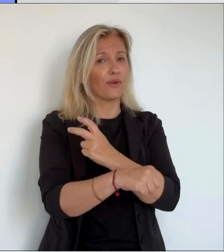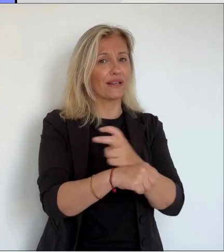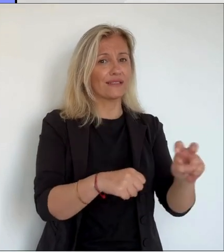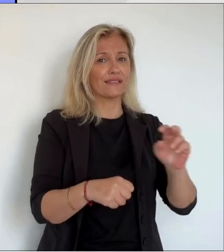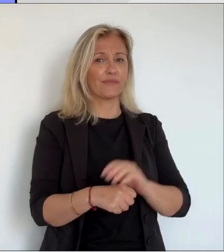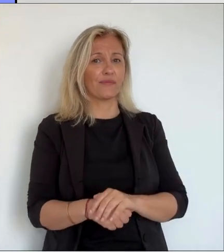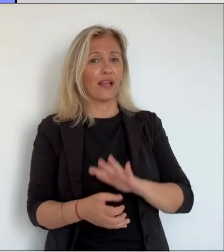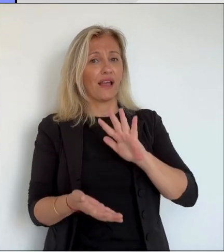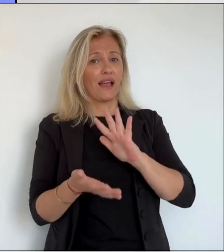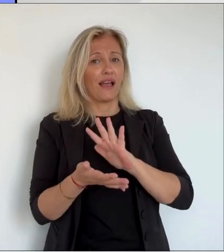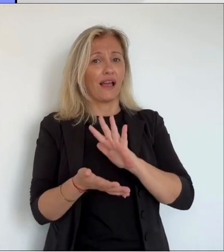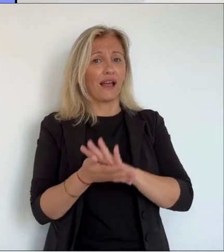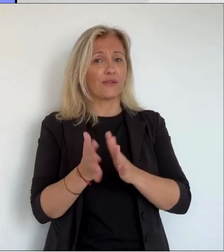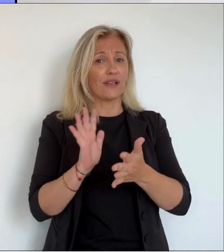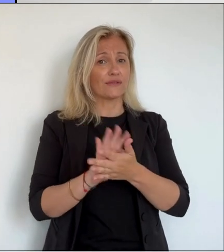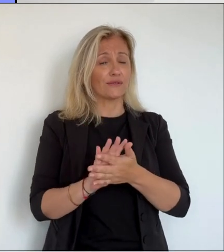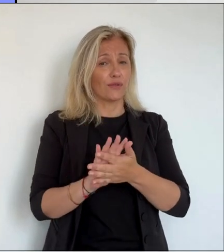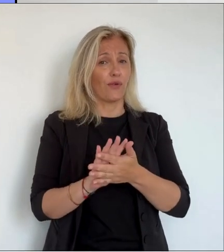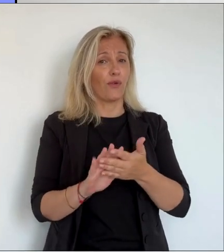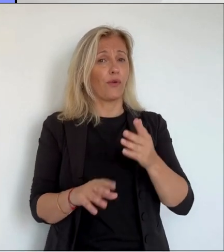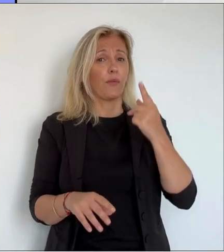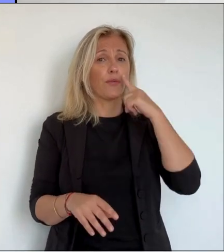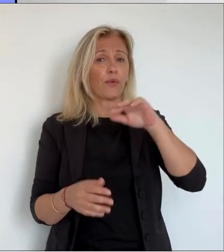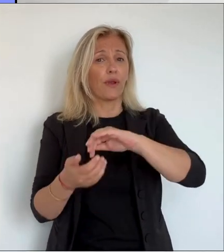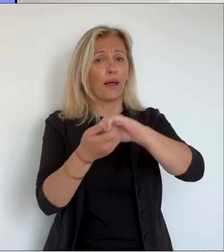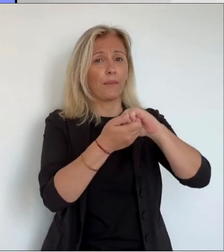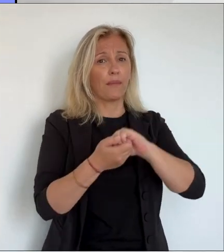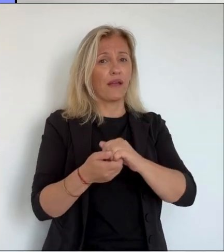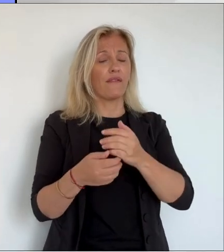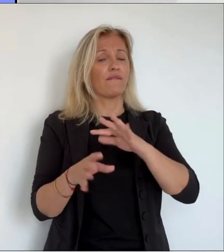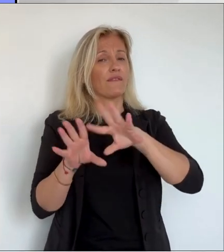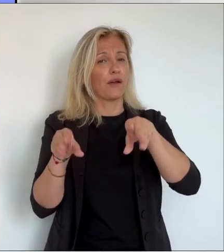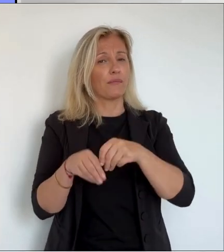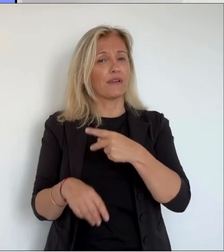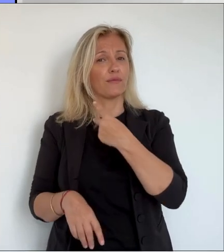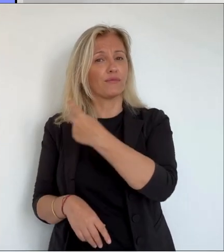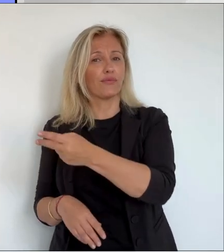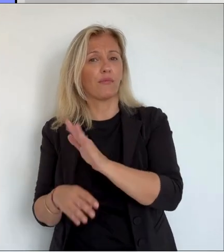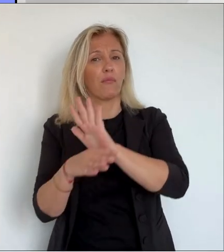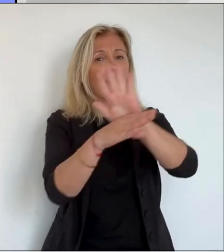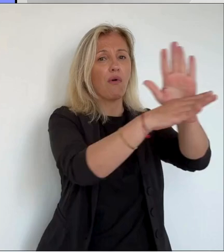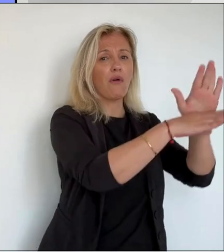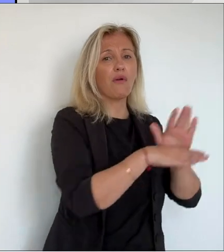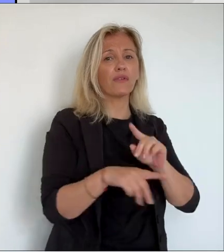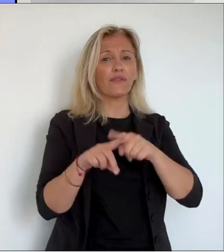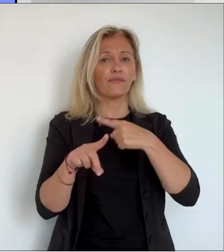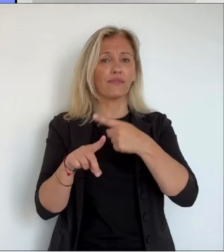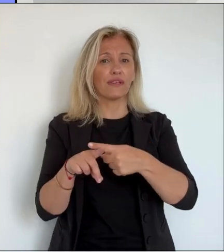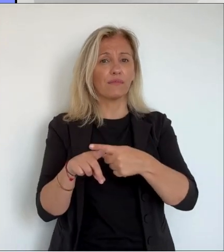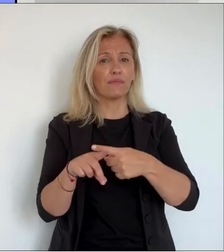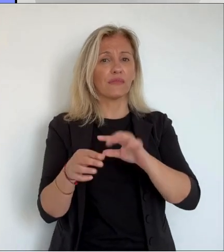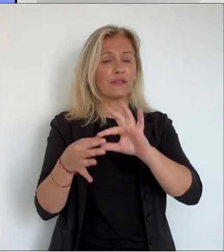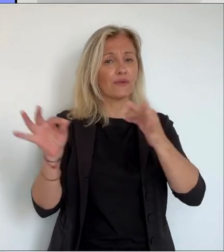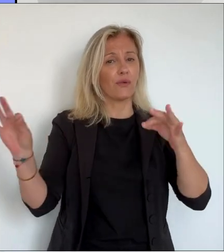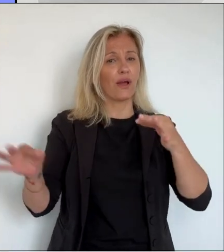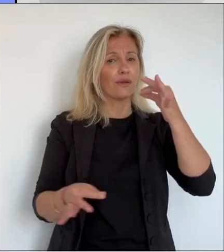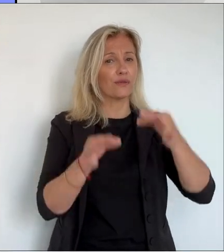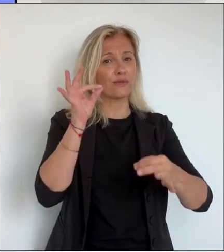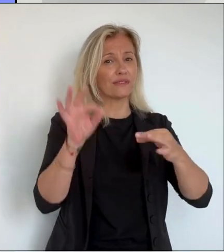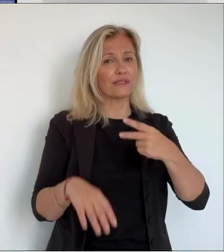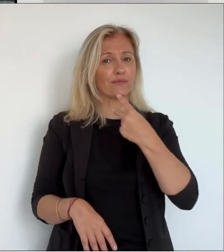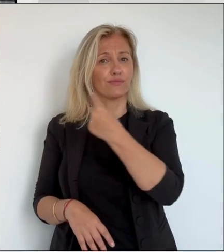un film dévoilant la traversée par ses proches de cette histoire judiciaire unique. Le reportage de Florence Antomarque avec Marion Fiamme.